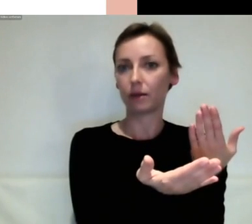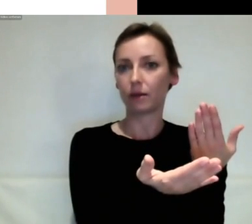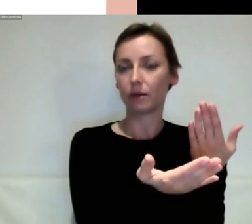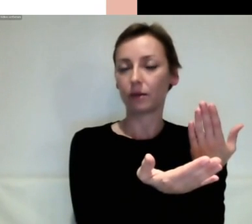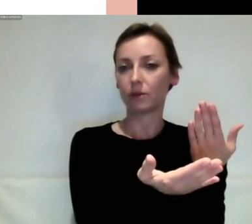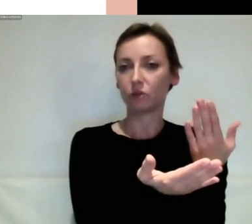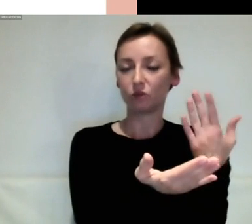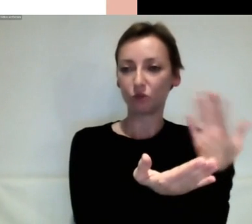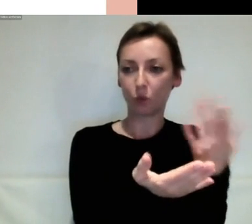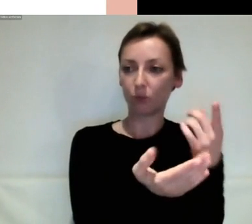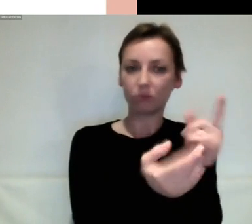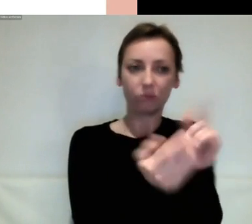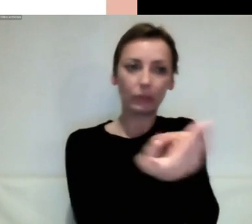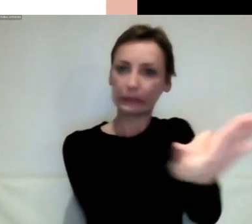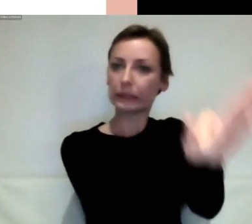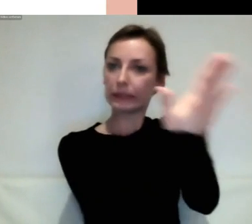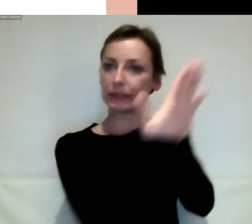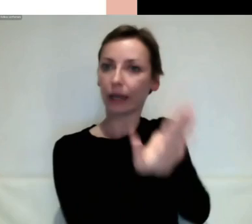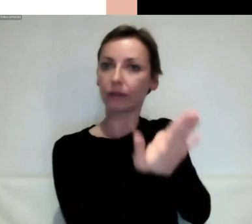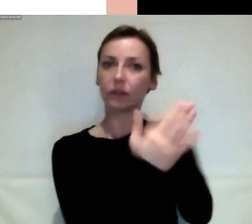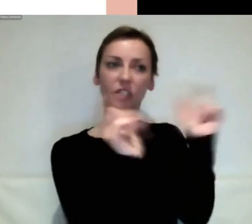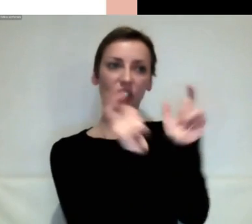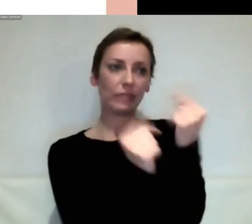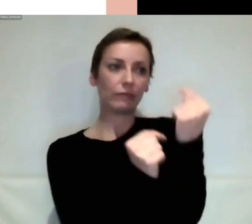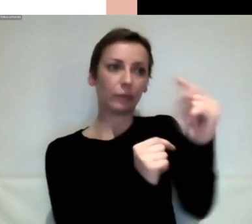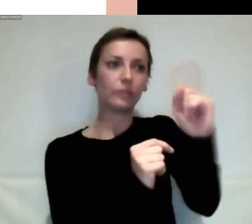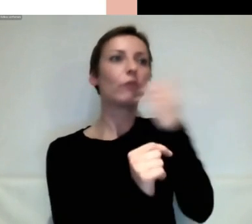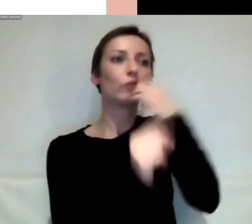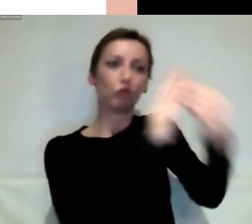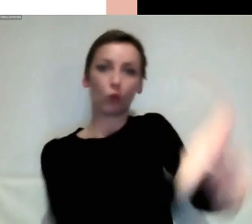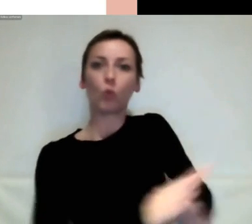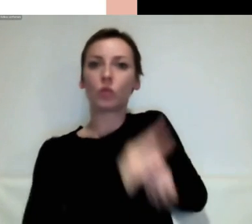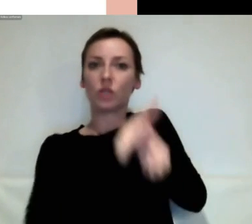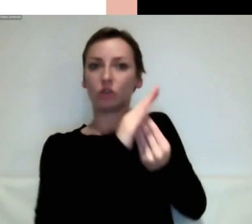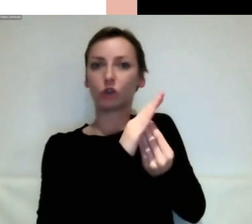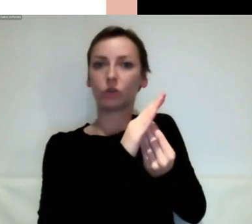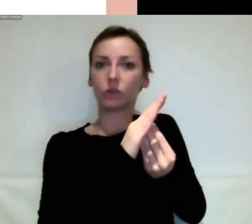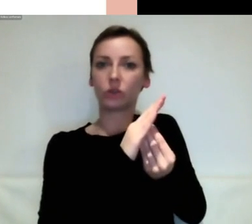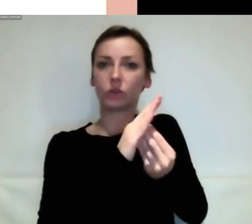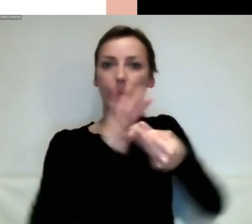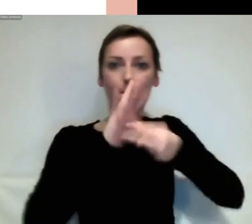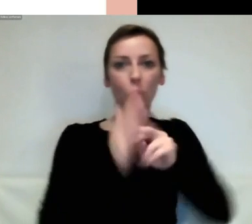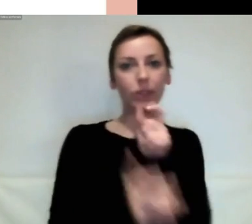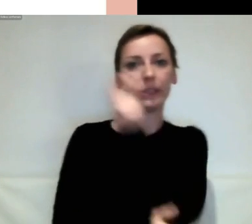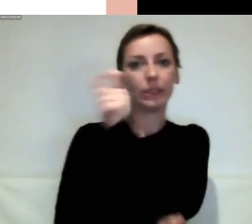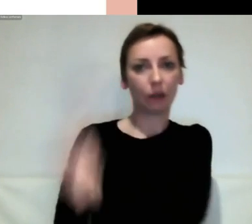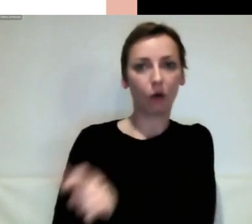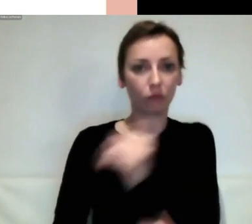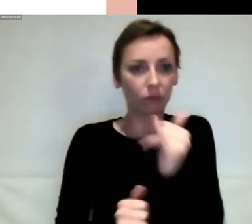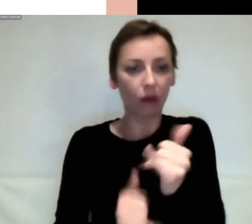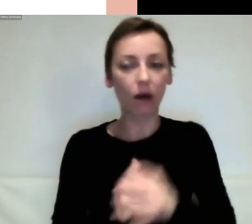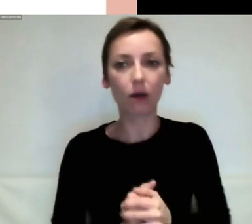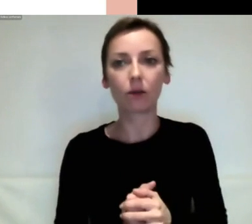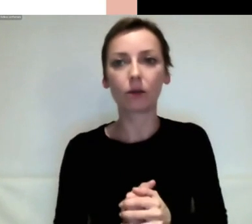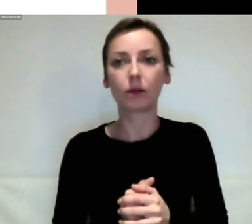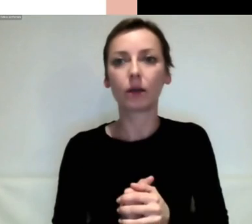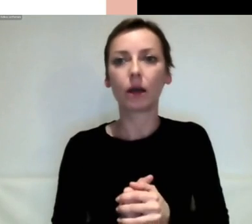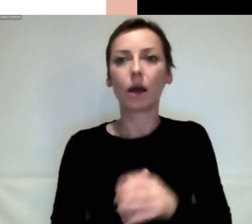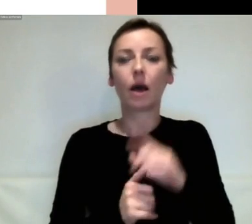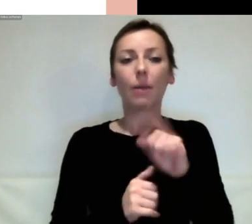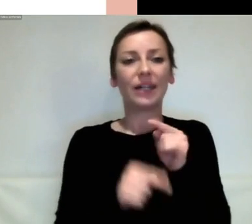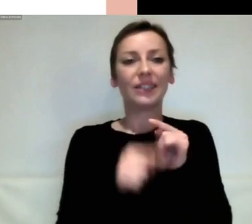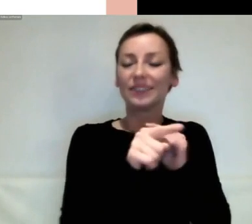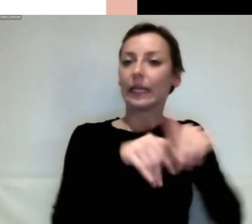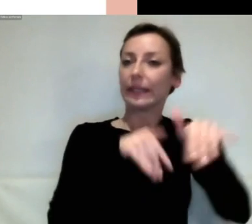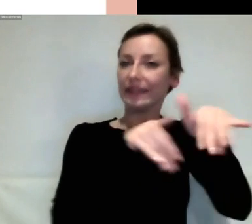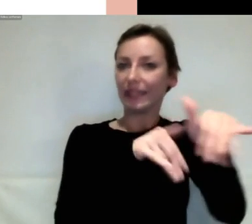Unterstützung zeigt. Ja, das ist richtig. Aber so gut umso wichtig dieser Protest auch